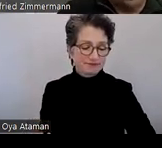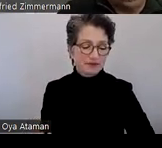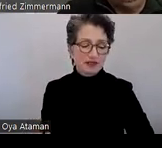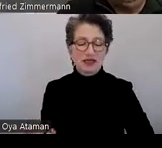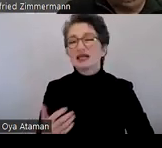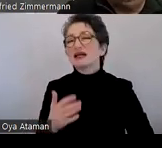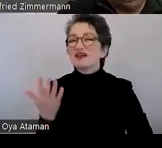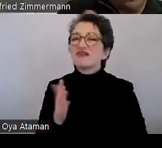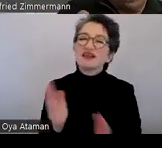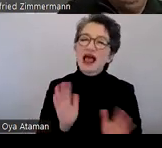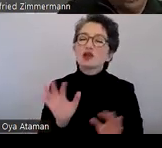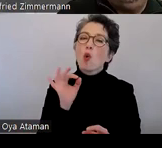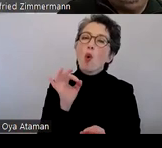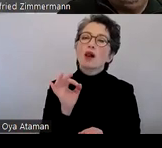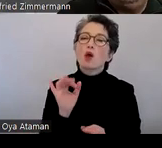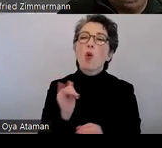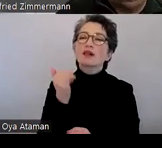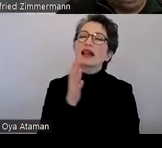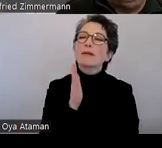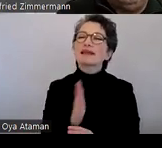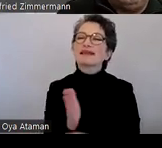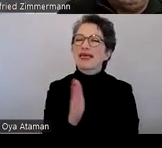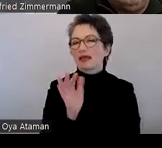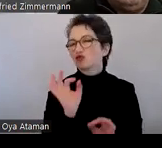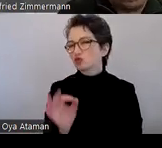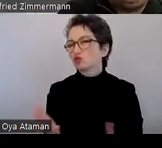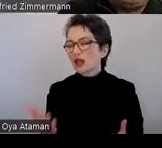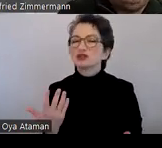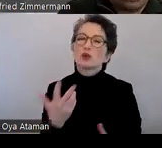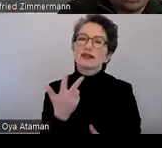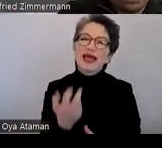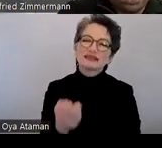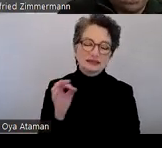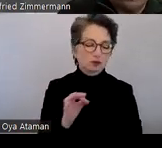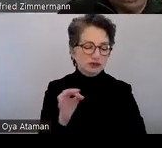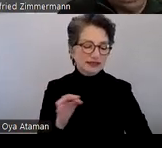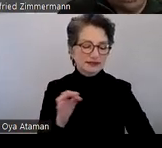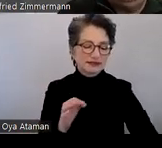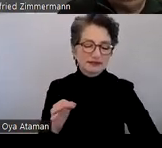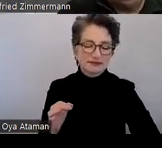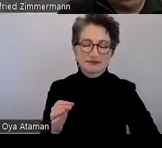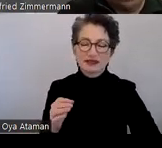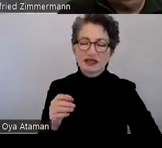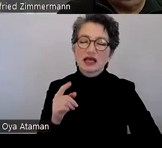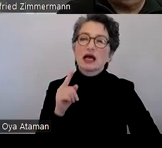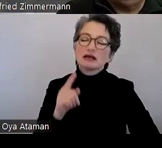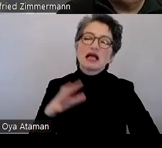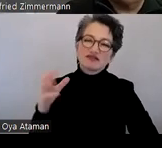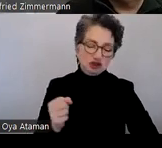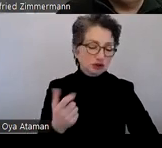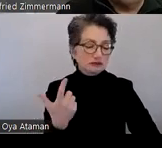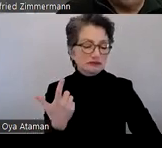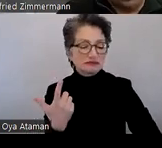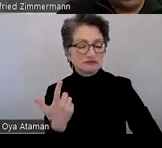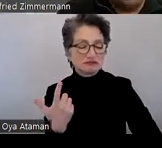die guldene Mitte ist das Richtige. Ich würde sagen, 30 Prozent wird aufgedeckt, 70 Prozent